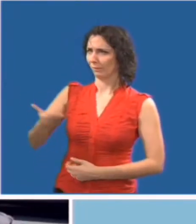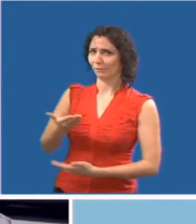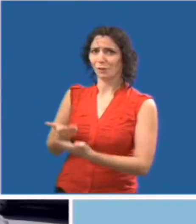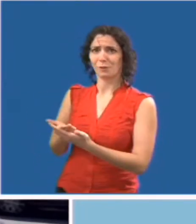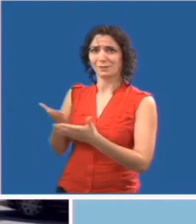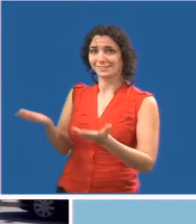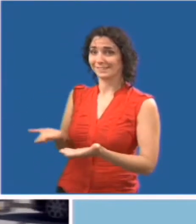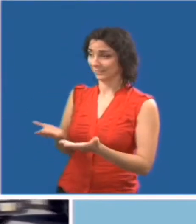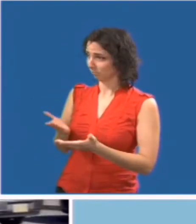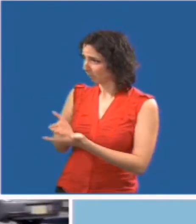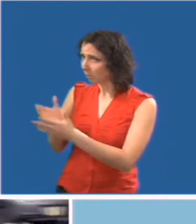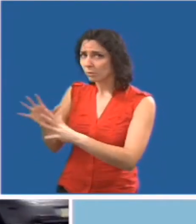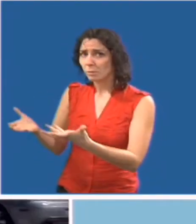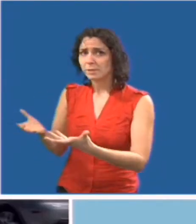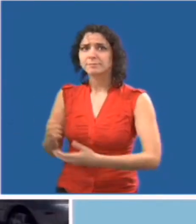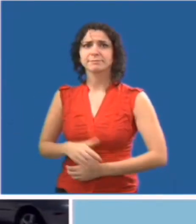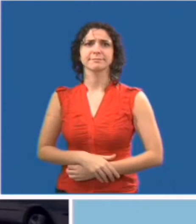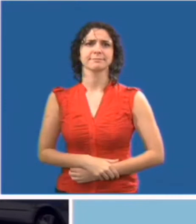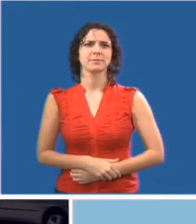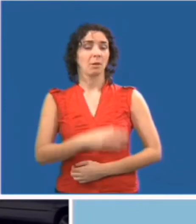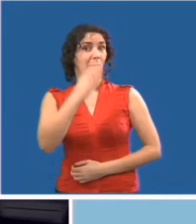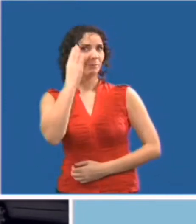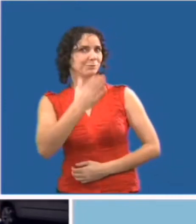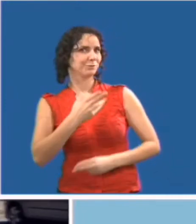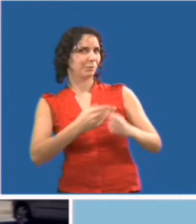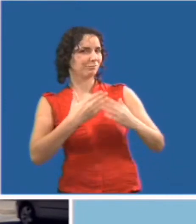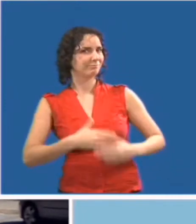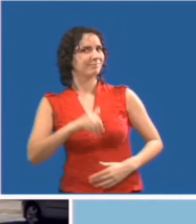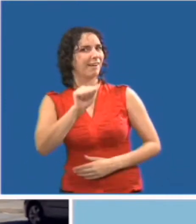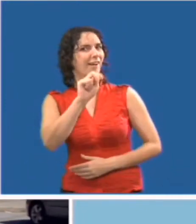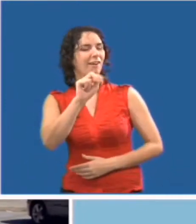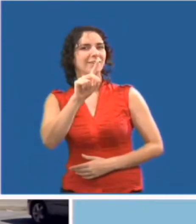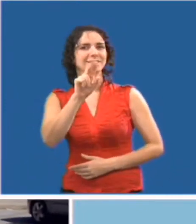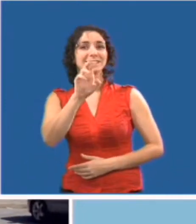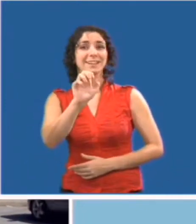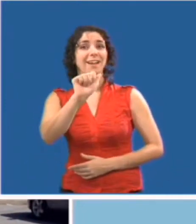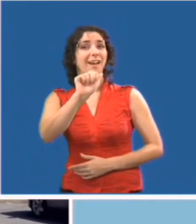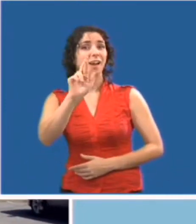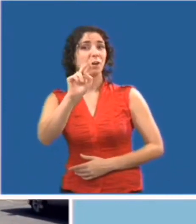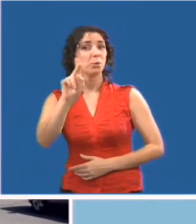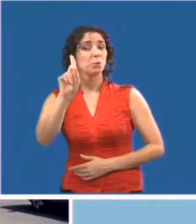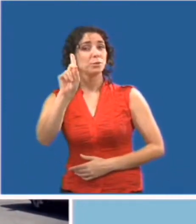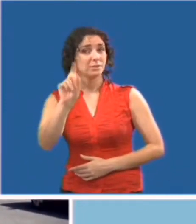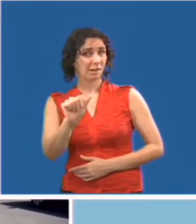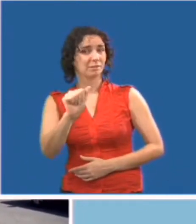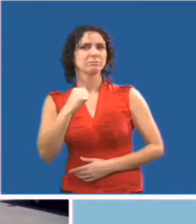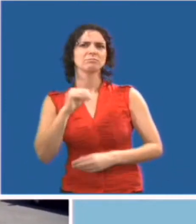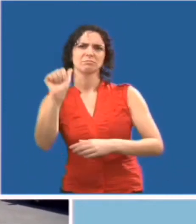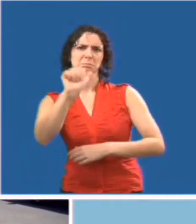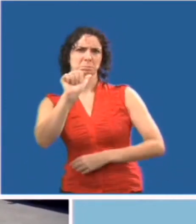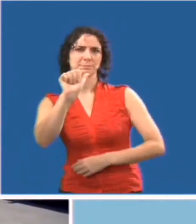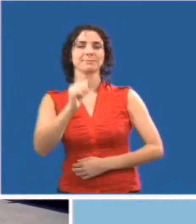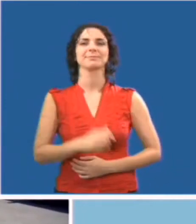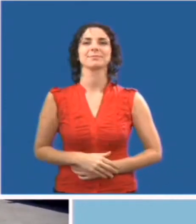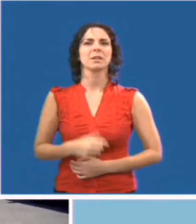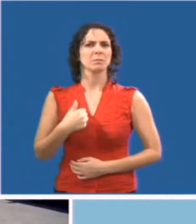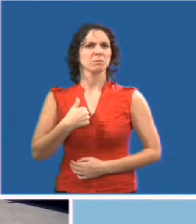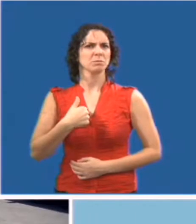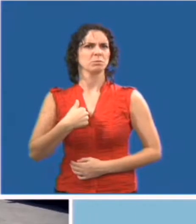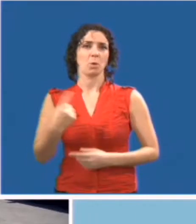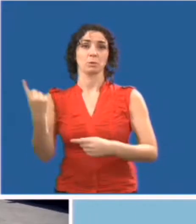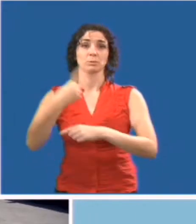Bonjour, bonjour. Bienvenue à notre école. Comment puis-je vous aider? Je m'appelle André Arruda. Je suis ici pour faire une